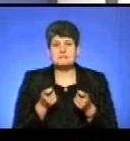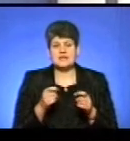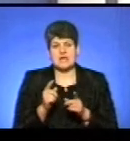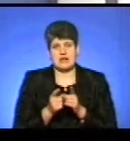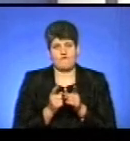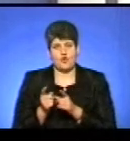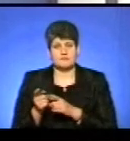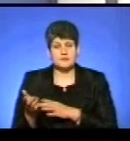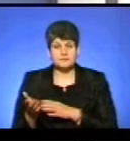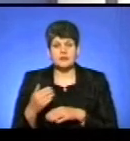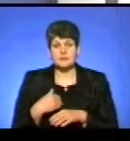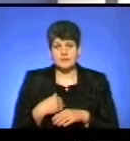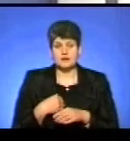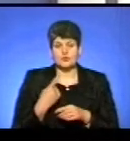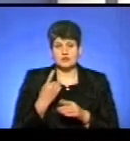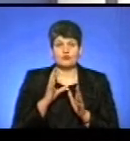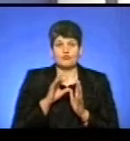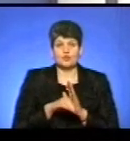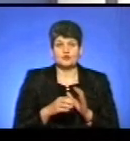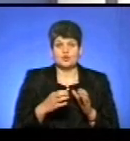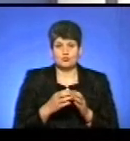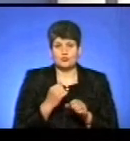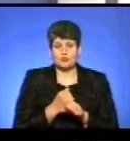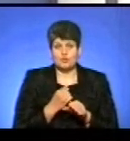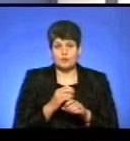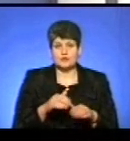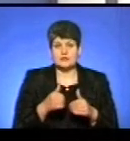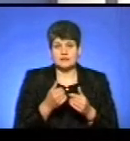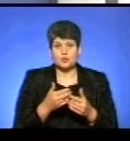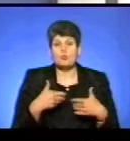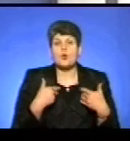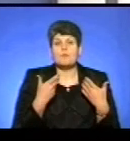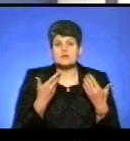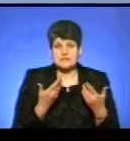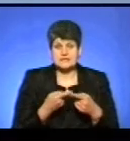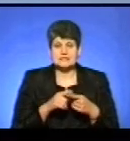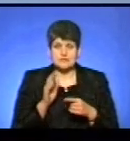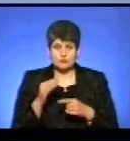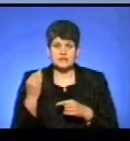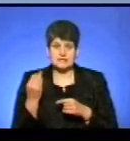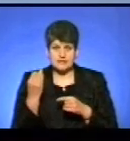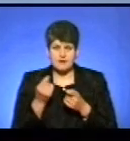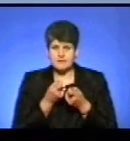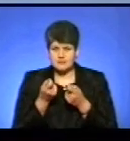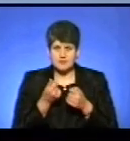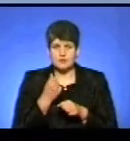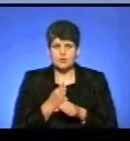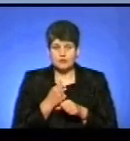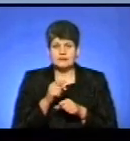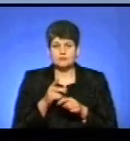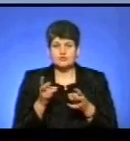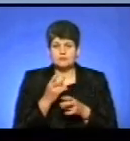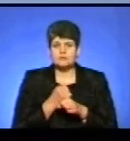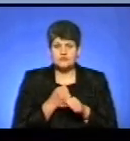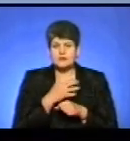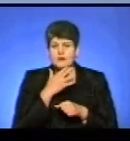одні з тих, що включені в групу робочу, так, наданню відповідних пропозицій. Це буде досить цікава і клопітка робота, тому що там потрібно працювати